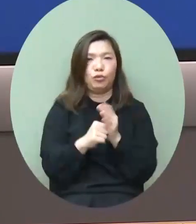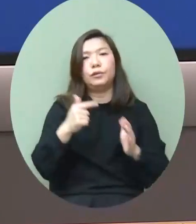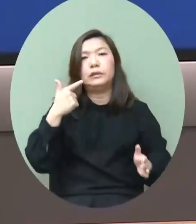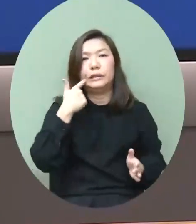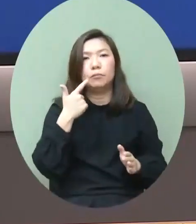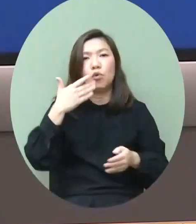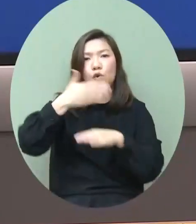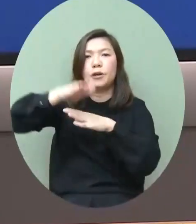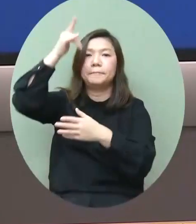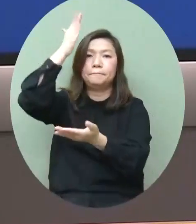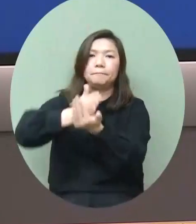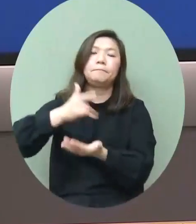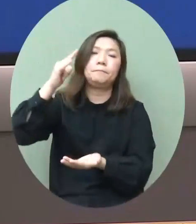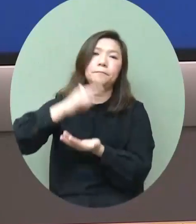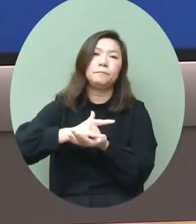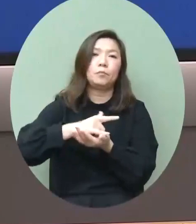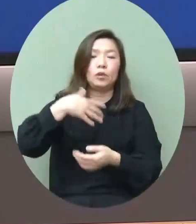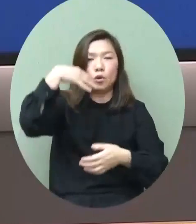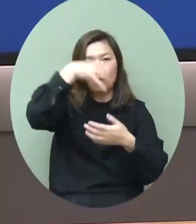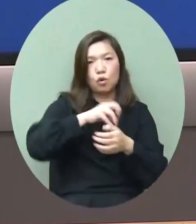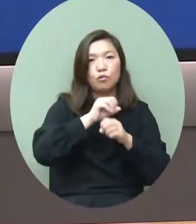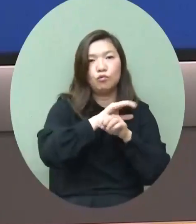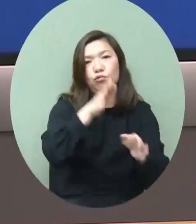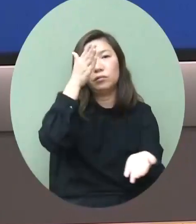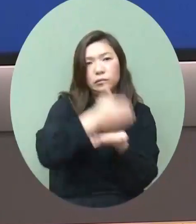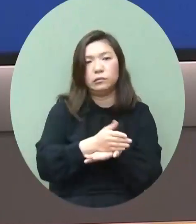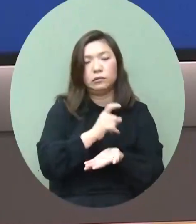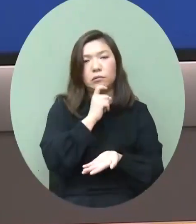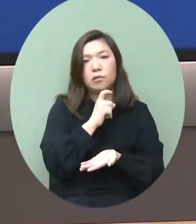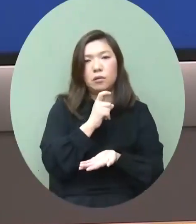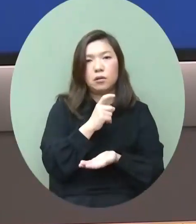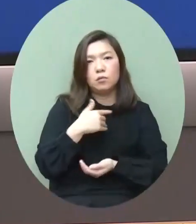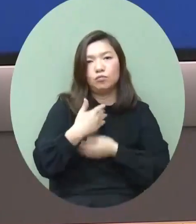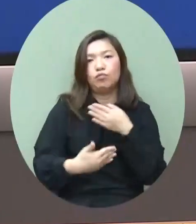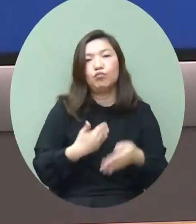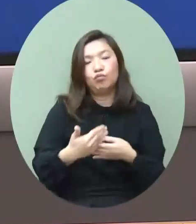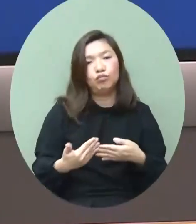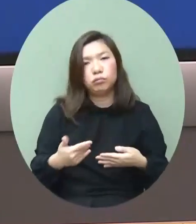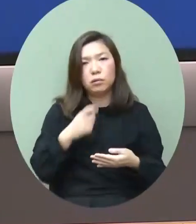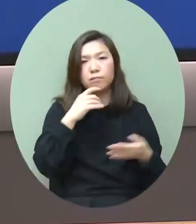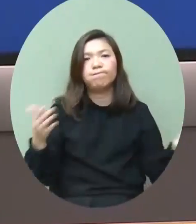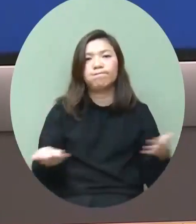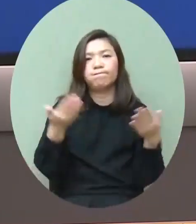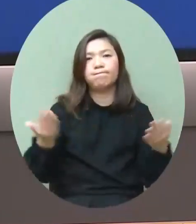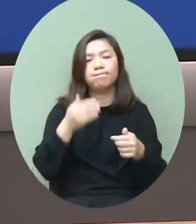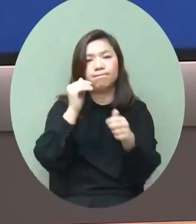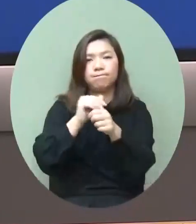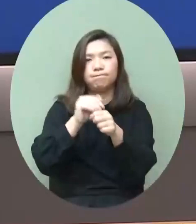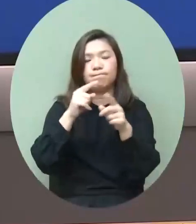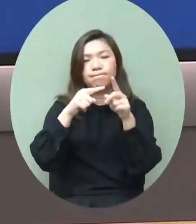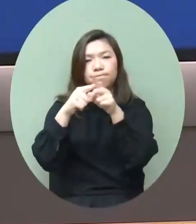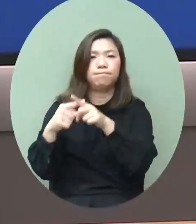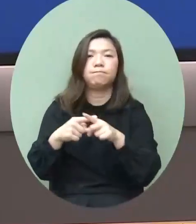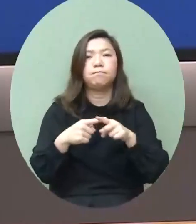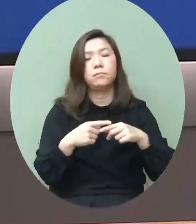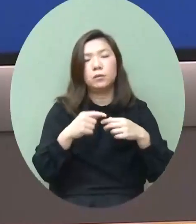外防輸入內防擴散的措施我們不斷呼籲市民也相對配合